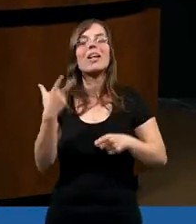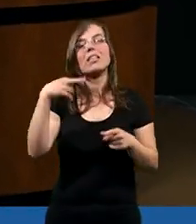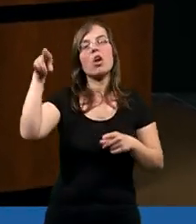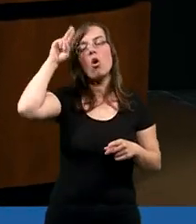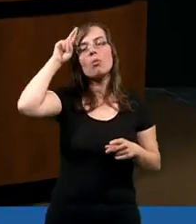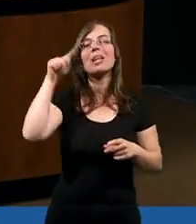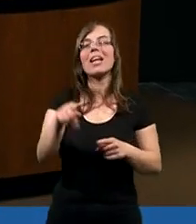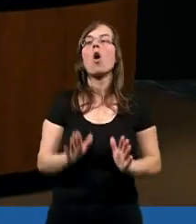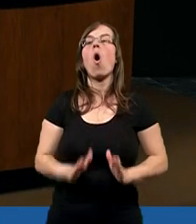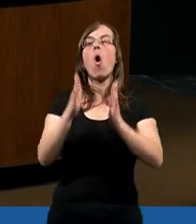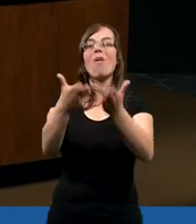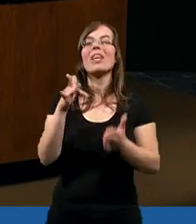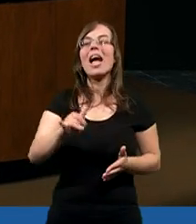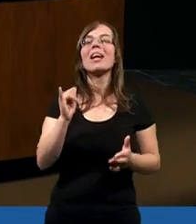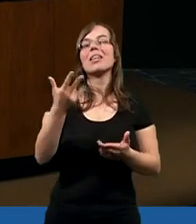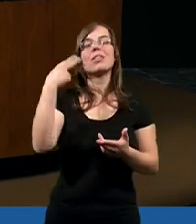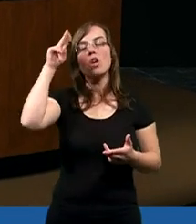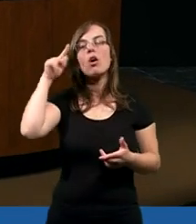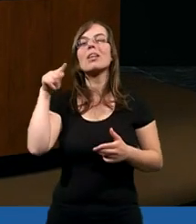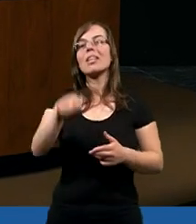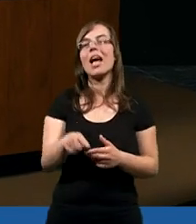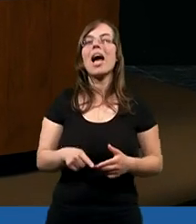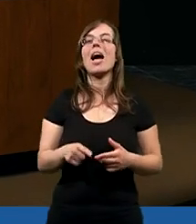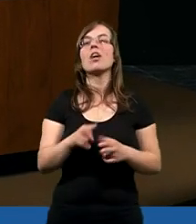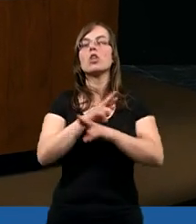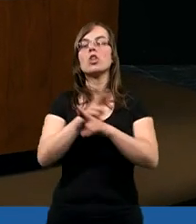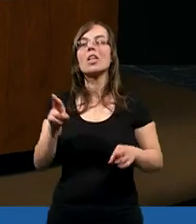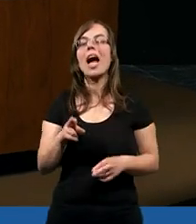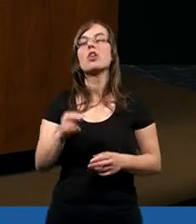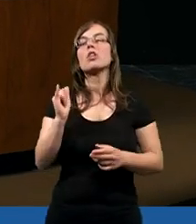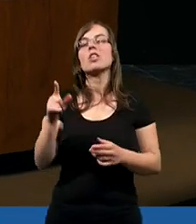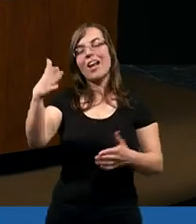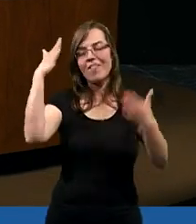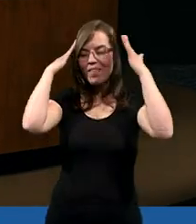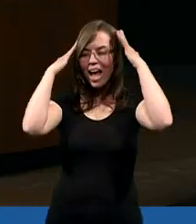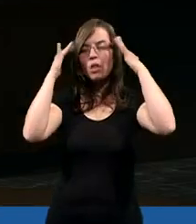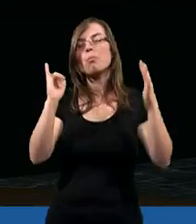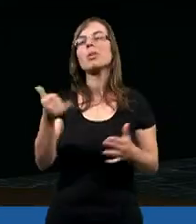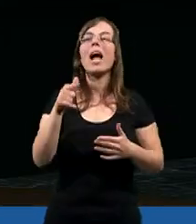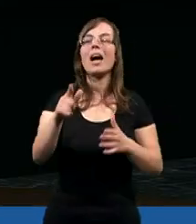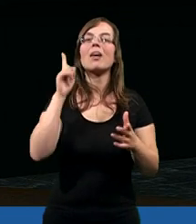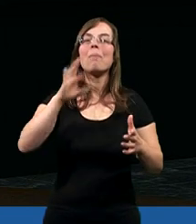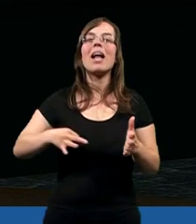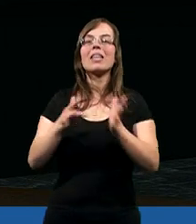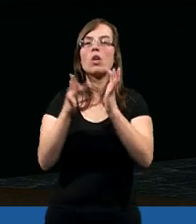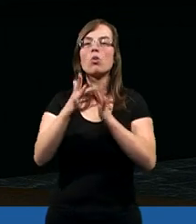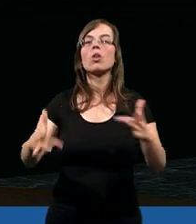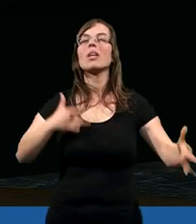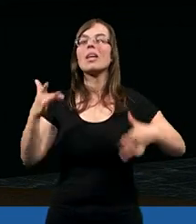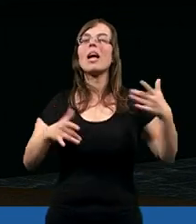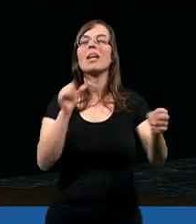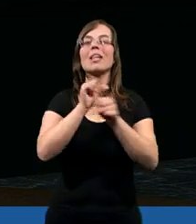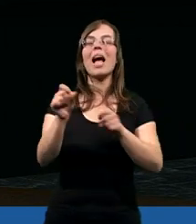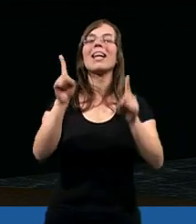że nie rozumieją tej ofiary. Nie rozumieją też, że świadomość tego, jak Pan Jezus cierpiał,